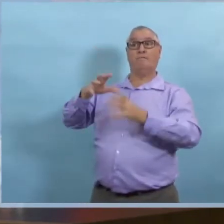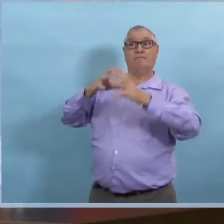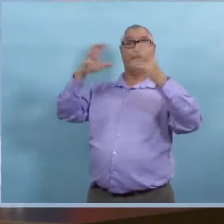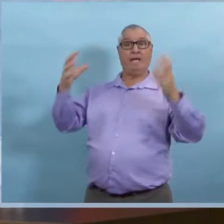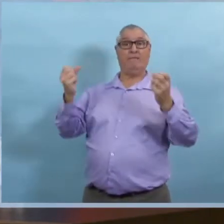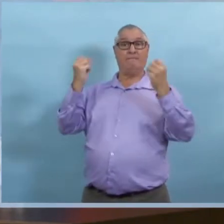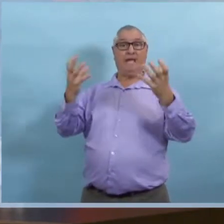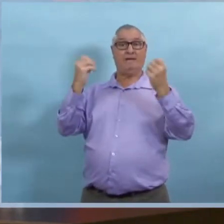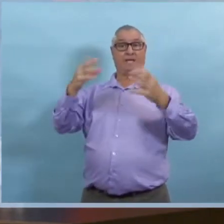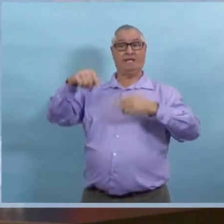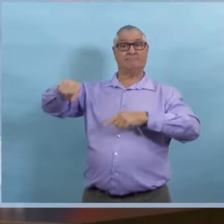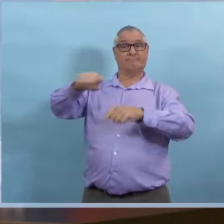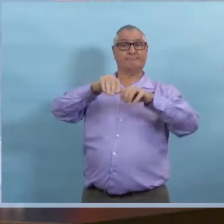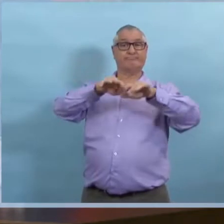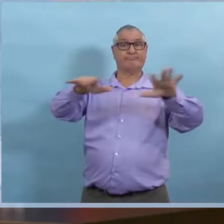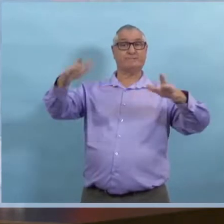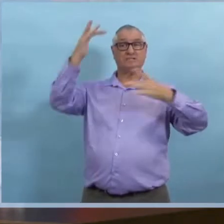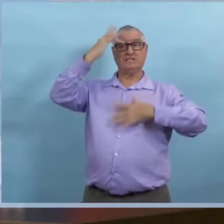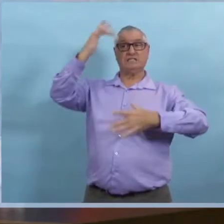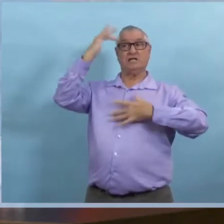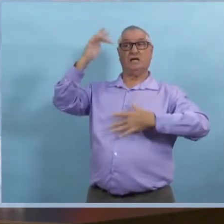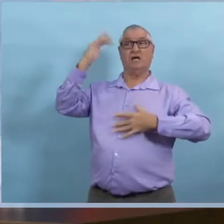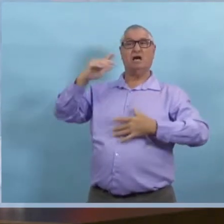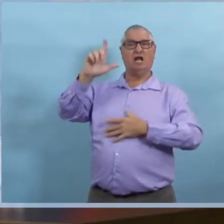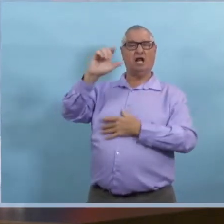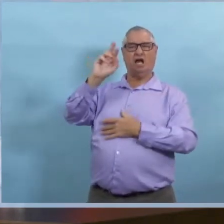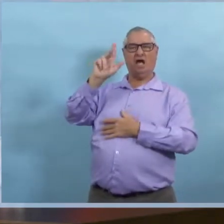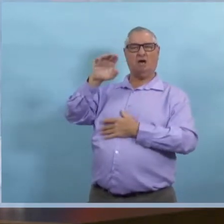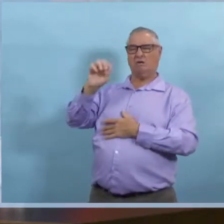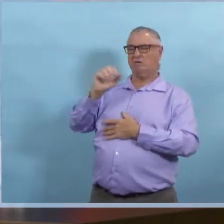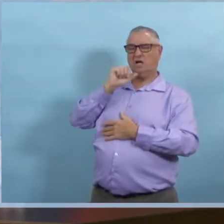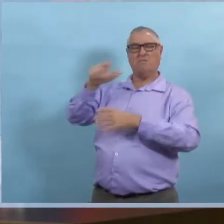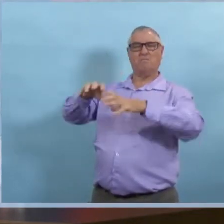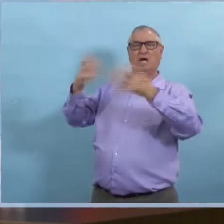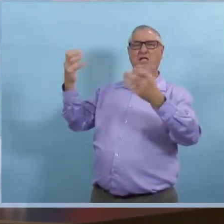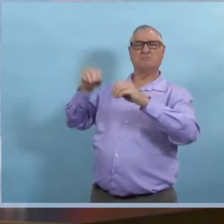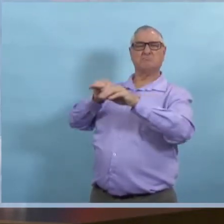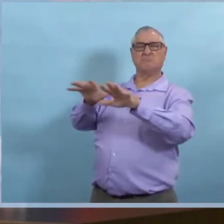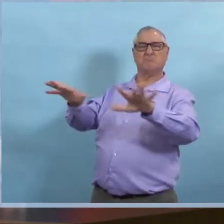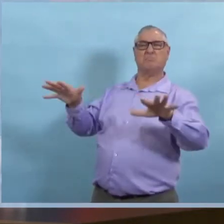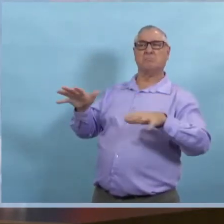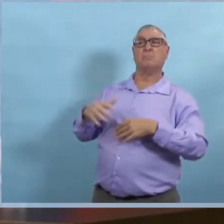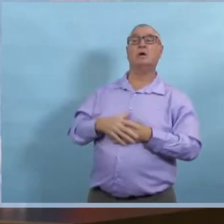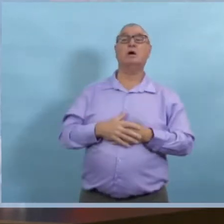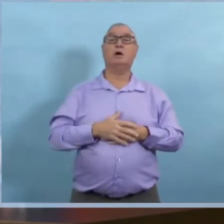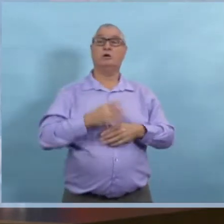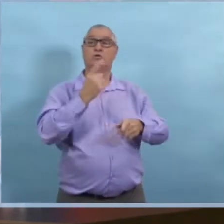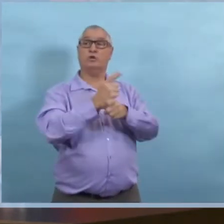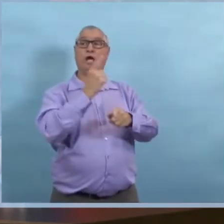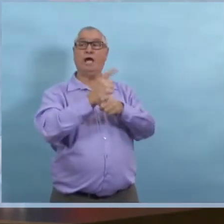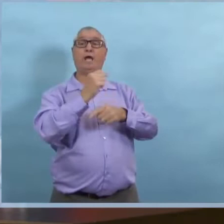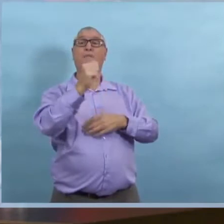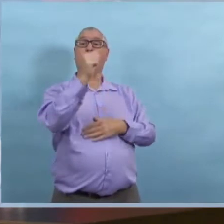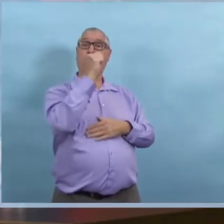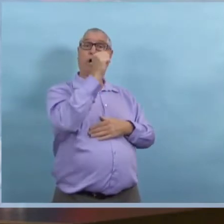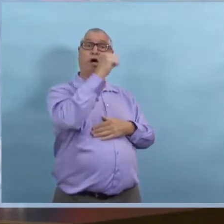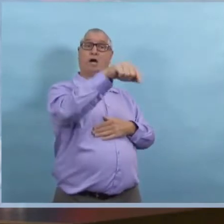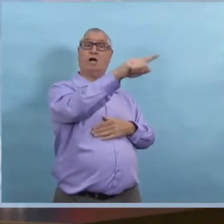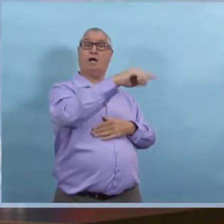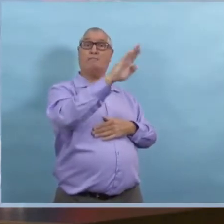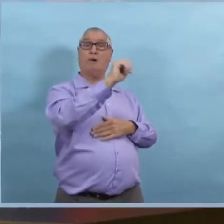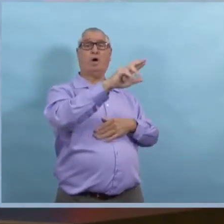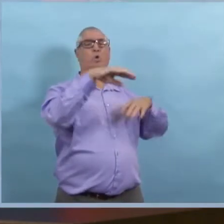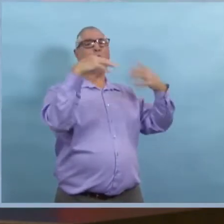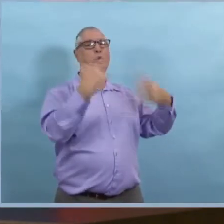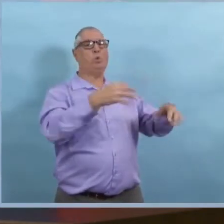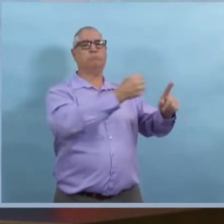par rapport au restaurant et aux salles de boisson. Oui, effectivement. Initialement, quand on a vu les chiffres augmentés, on a